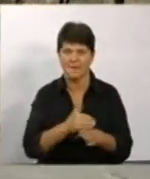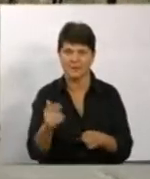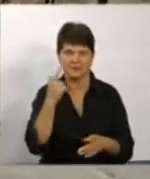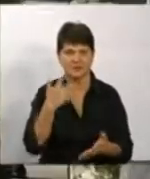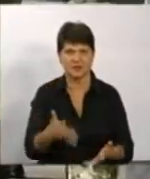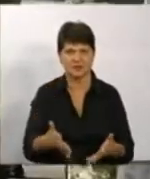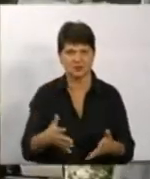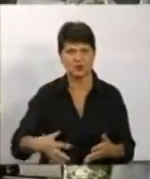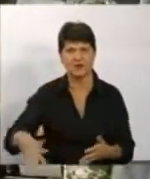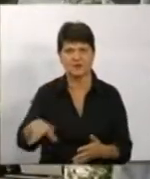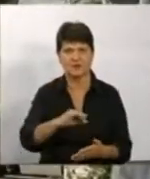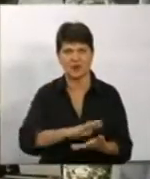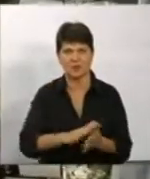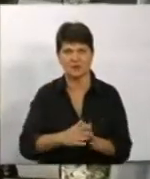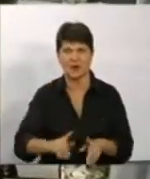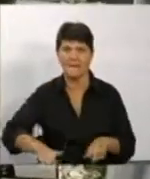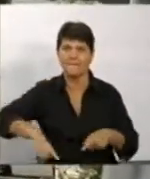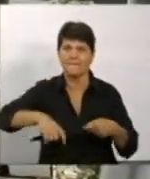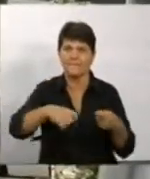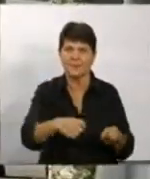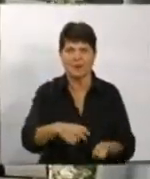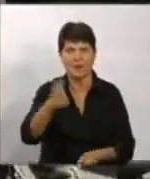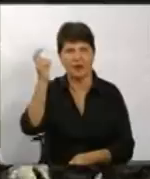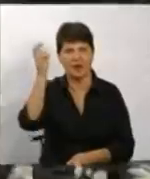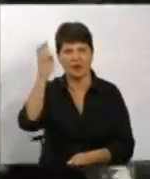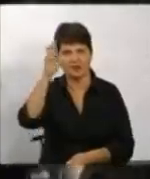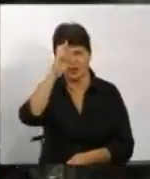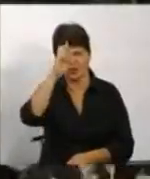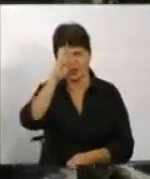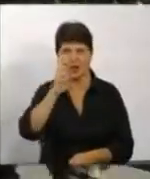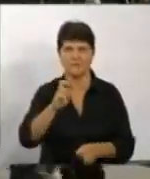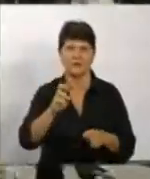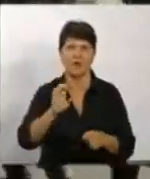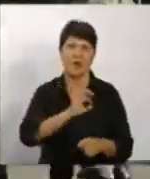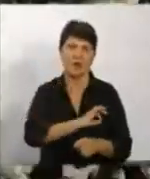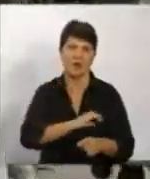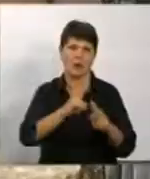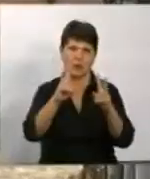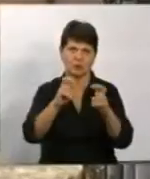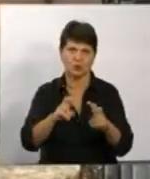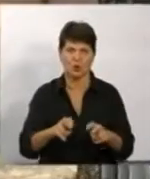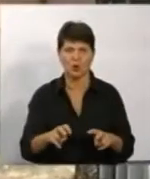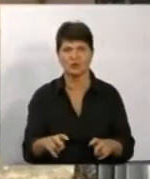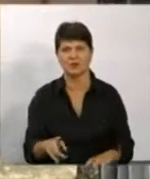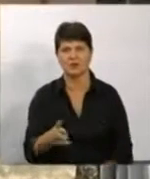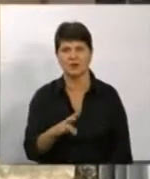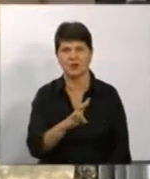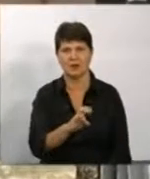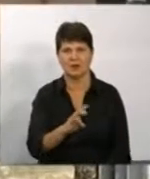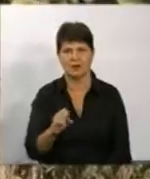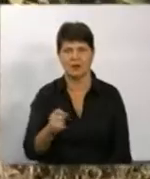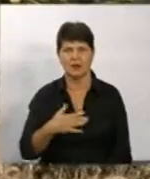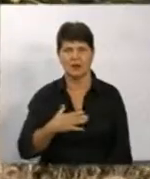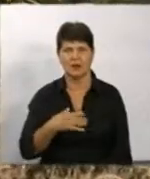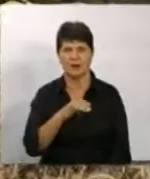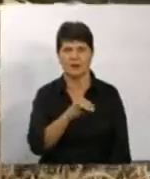всі обставини справи, її передадуть у Державне бюро розслідувань. Івана Цивінська, Віталій Бондарєв, Володимир Черніков, Вадим Наумчак, Олександр Базюк. Новини